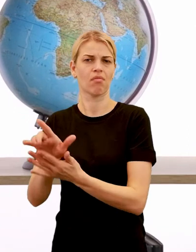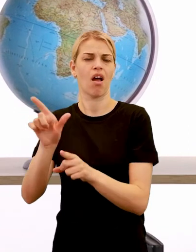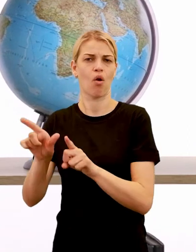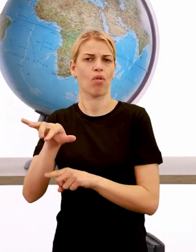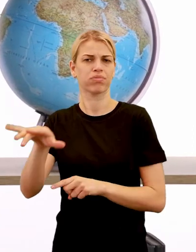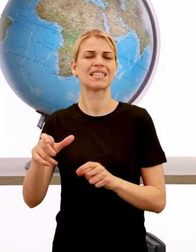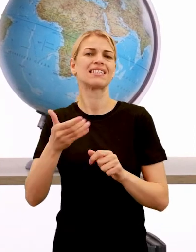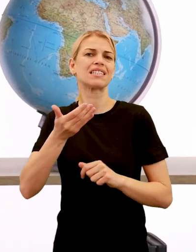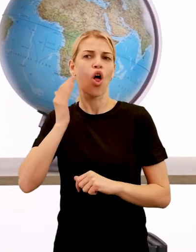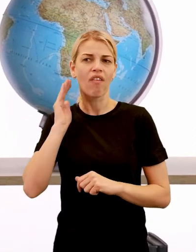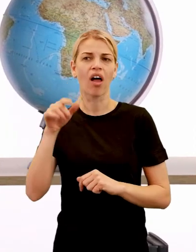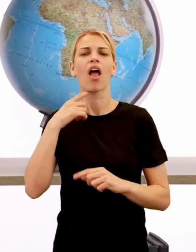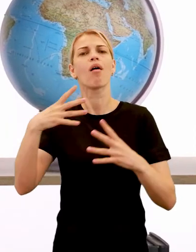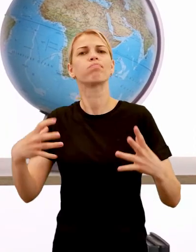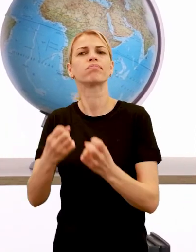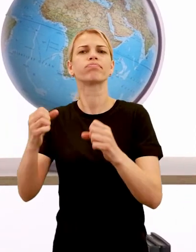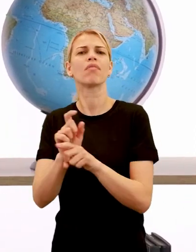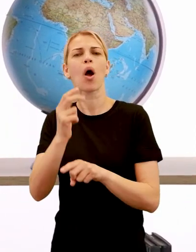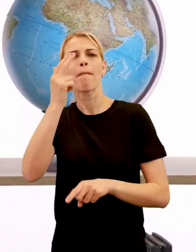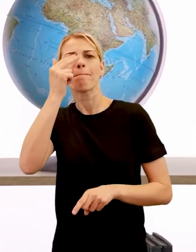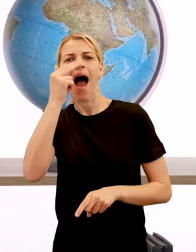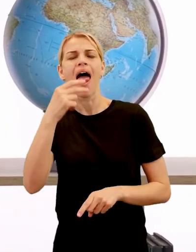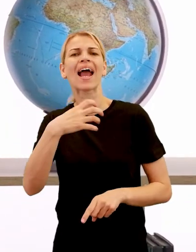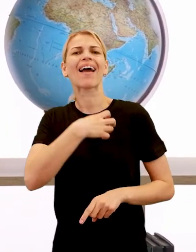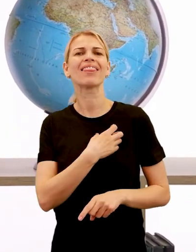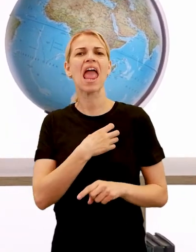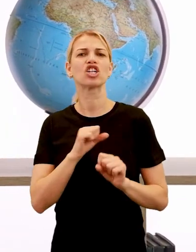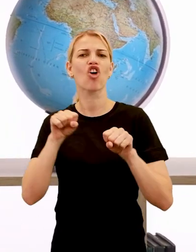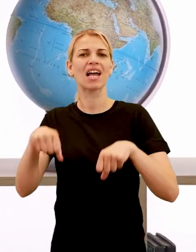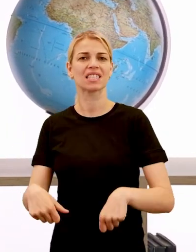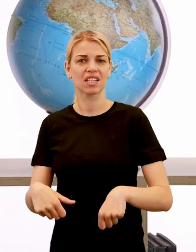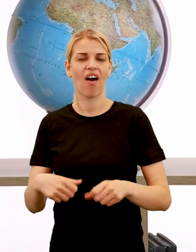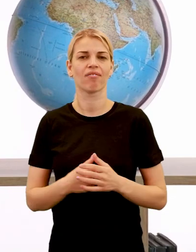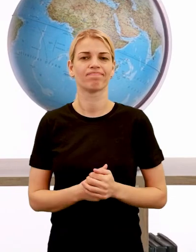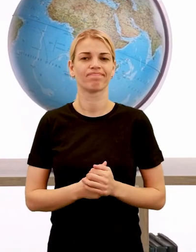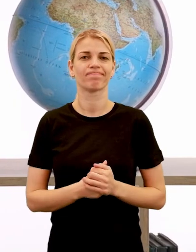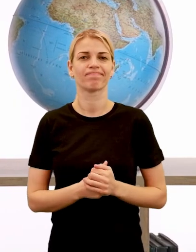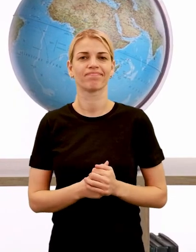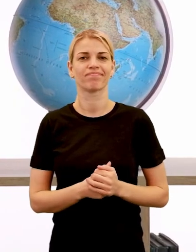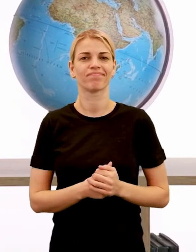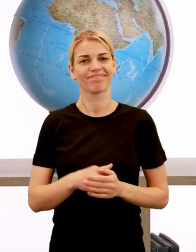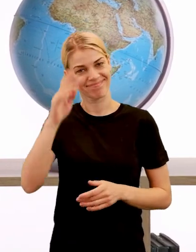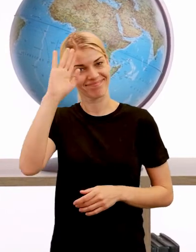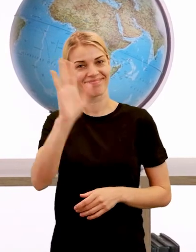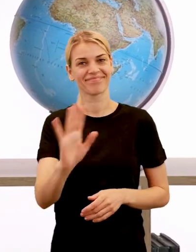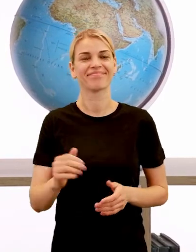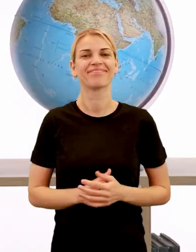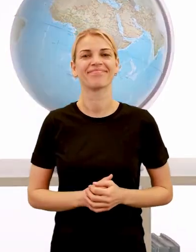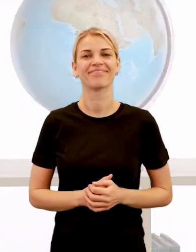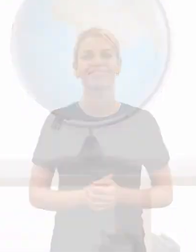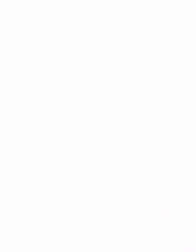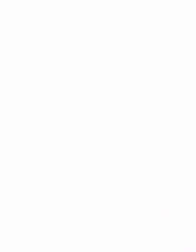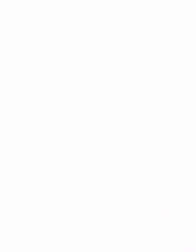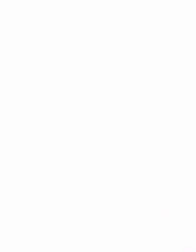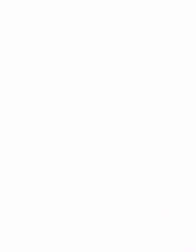malé kniežatstva a práve o nich bude ďalšia časť. Majte sa pekne. Dovidenia.